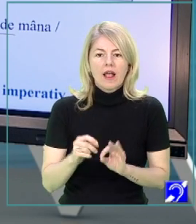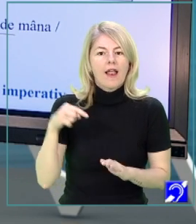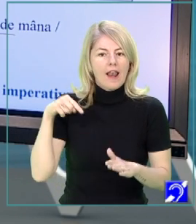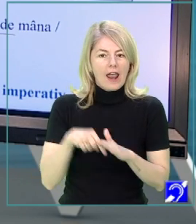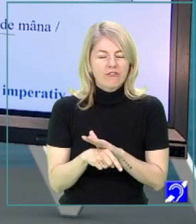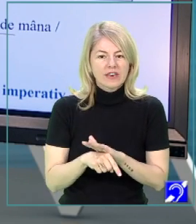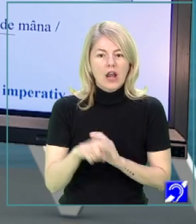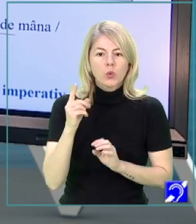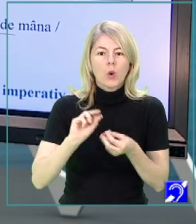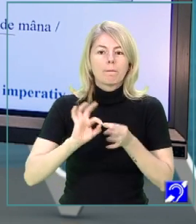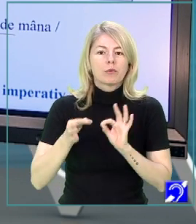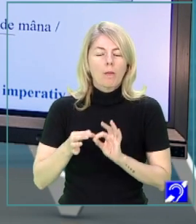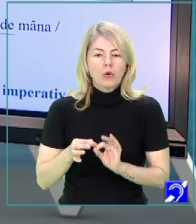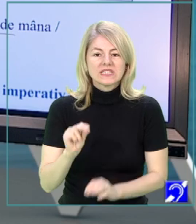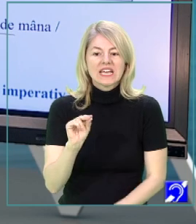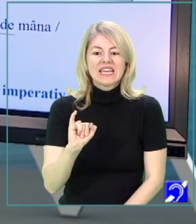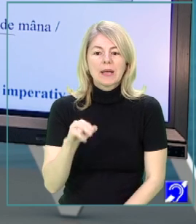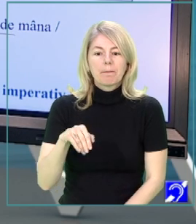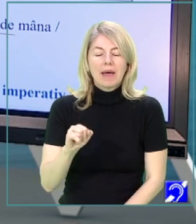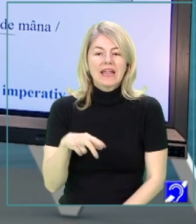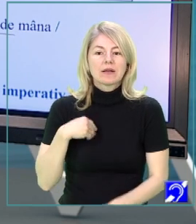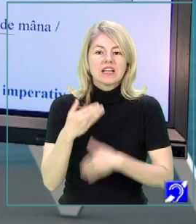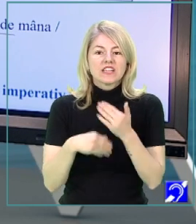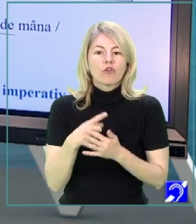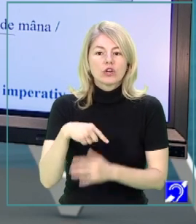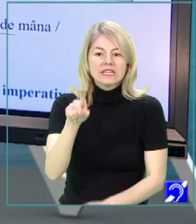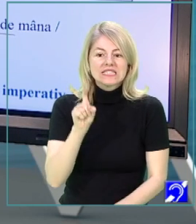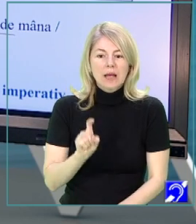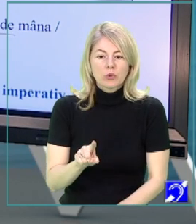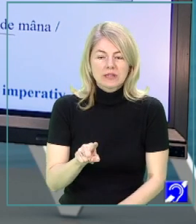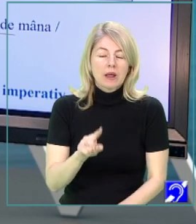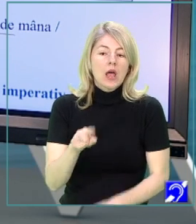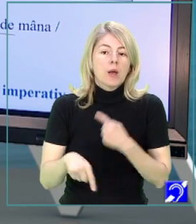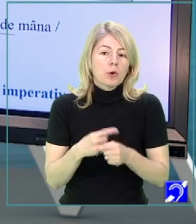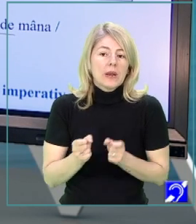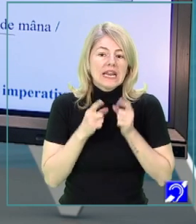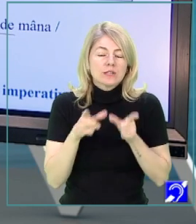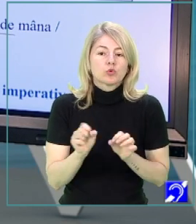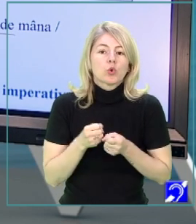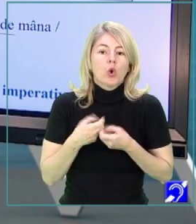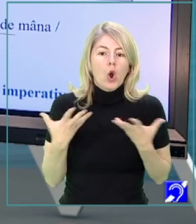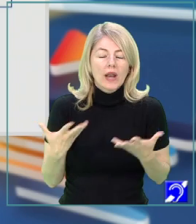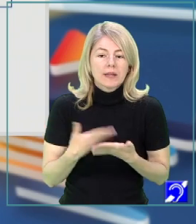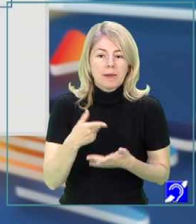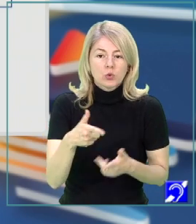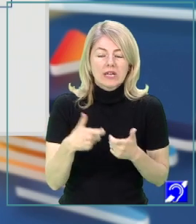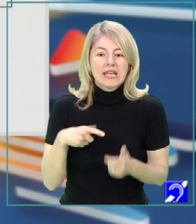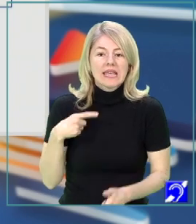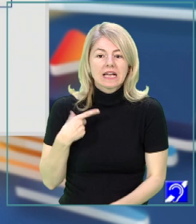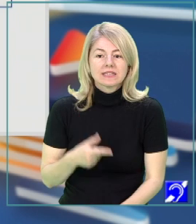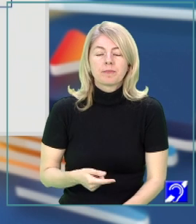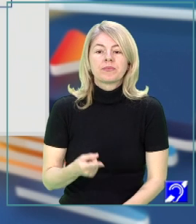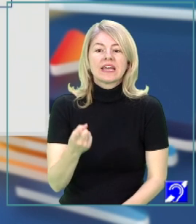finalul unei propoziții imperative se folosește semnul exclamării. Prin urmare, răspunsul corect pentru acest exercițiu ar fi